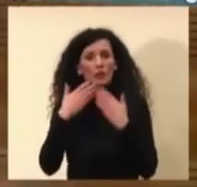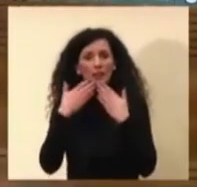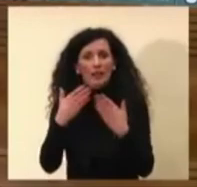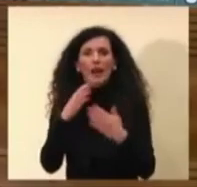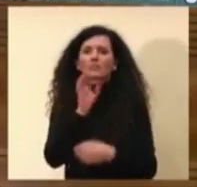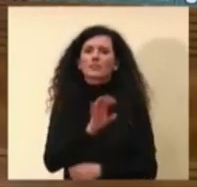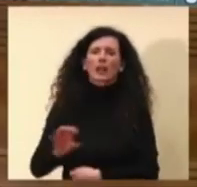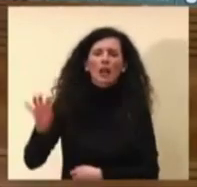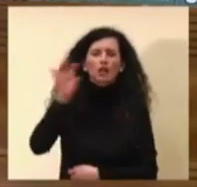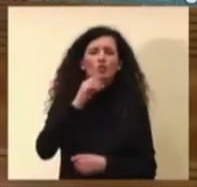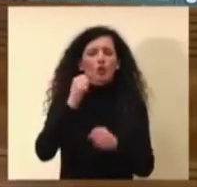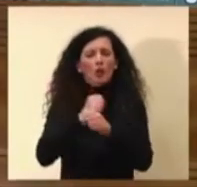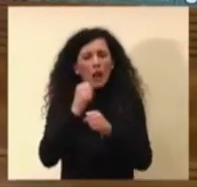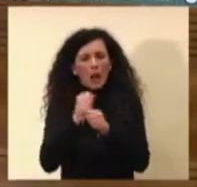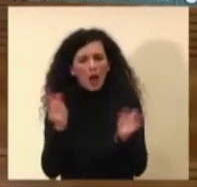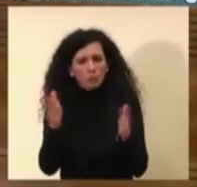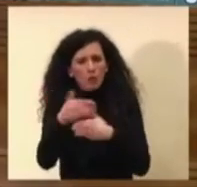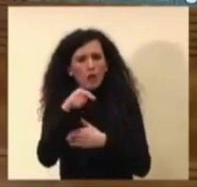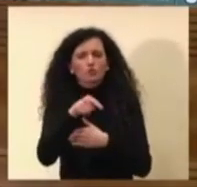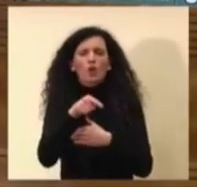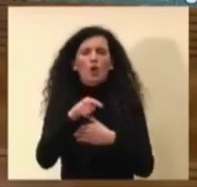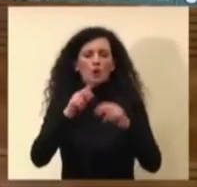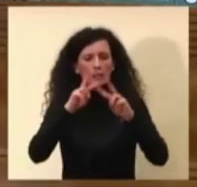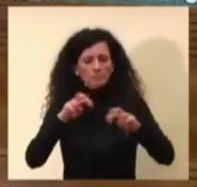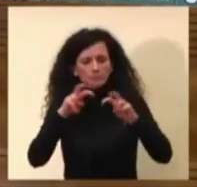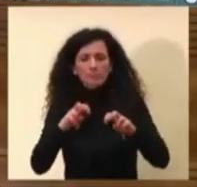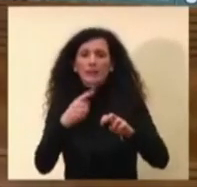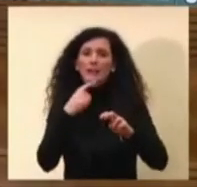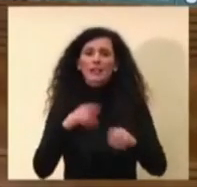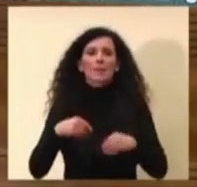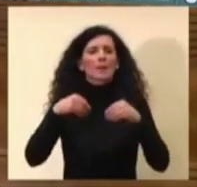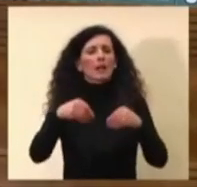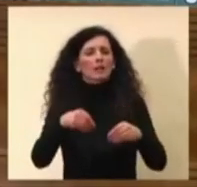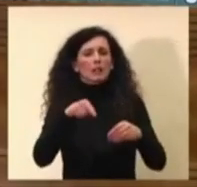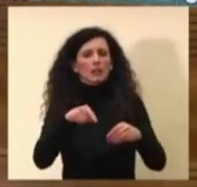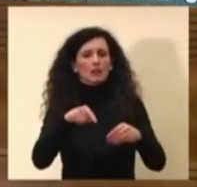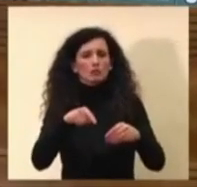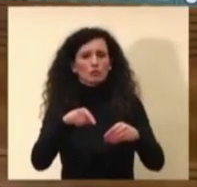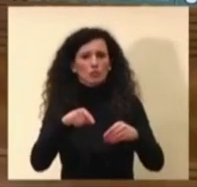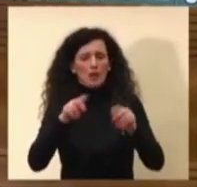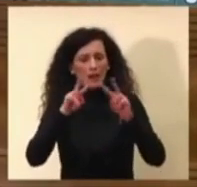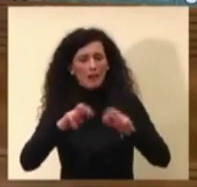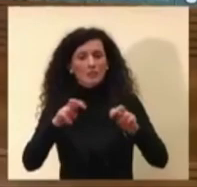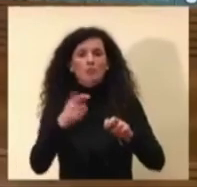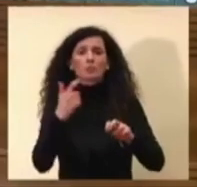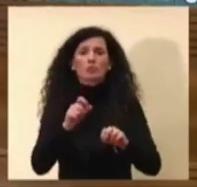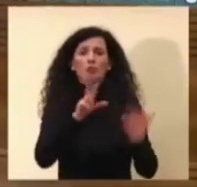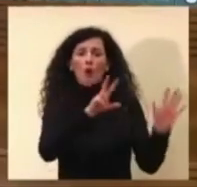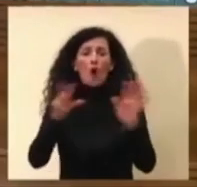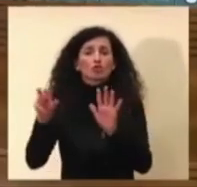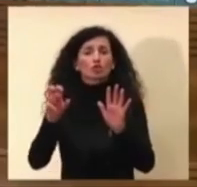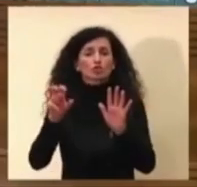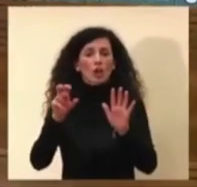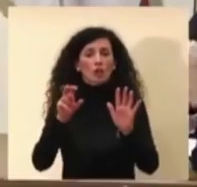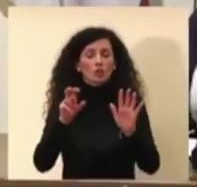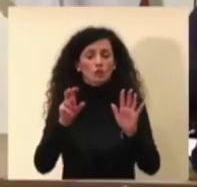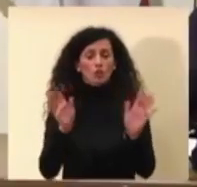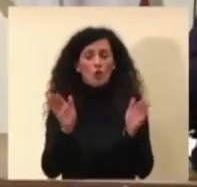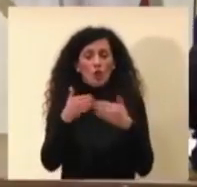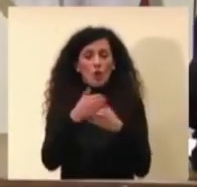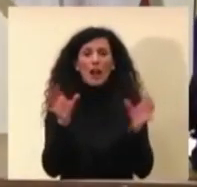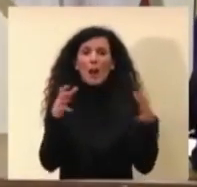le regioni i laboratori di riferimento che stanno partecipando a questo sforzo perché sono stati sequenziati 800 campioni e passa nella